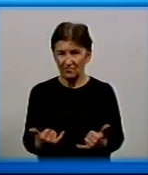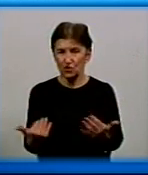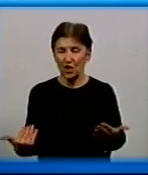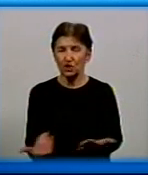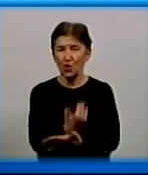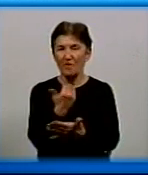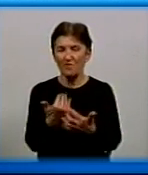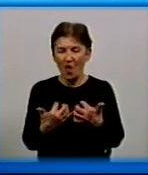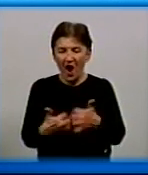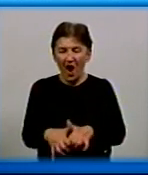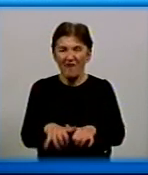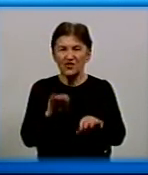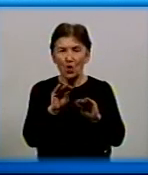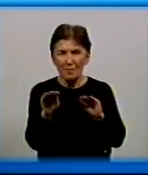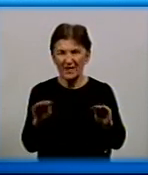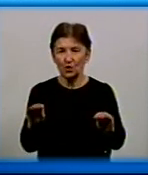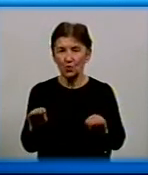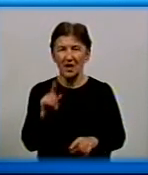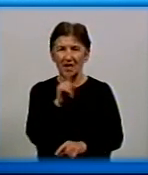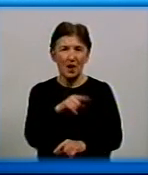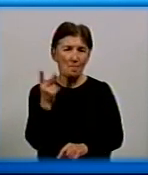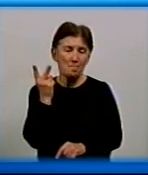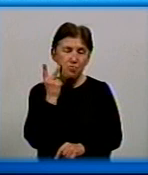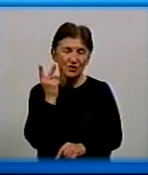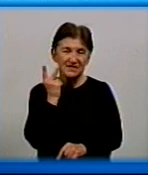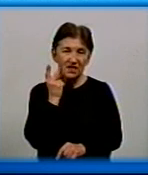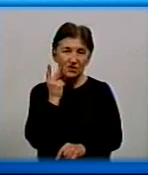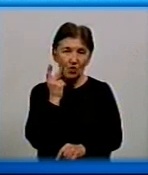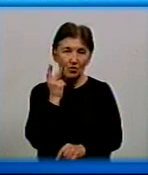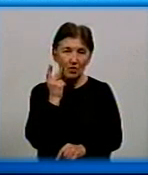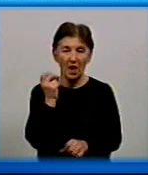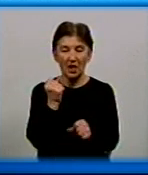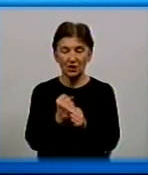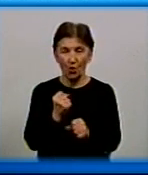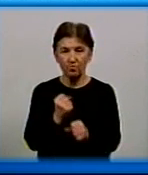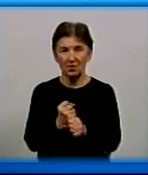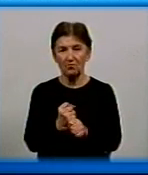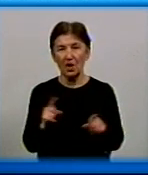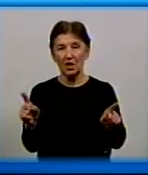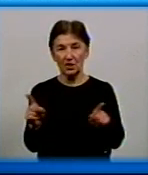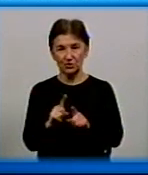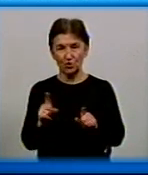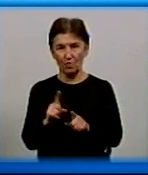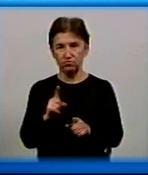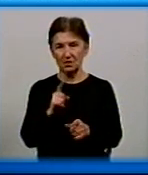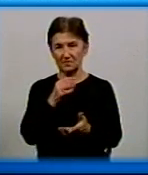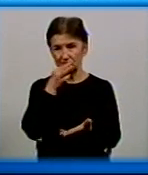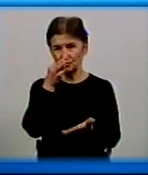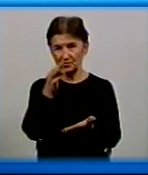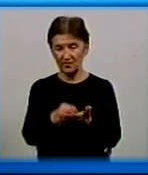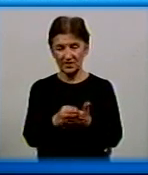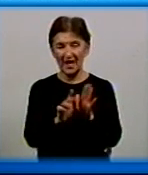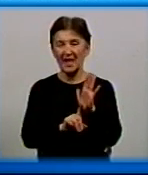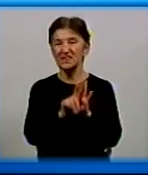ставили і так далі. Але постійно робимо для того, щоб відповідні температури на режимі